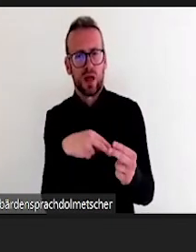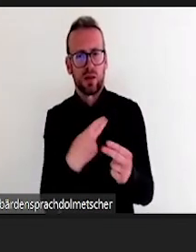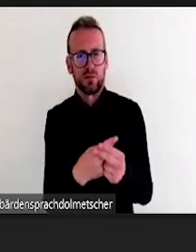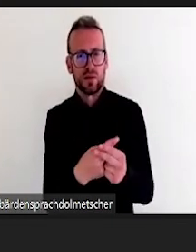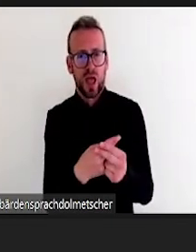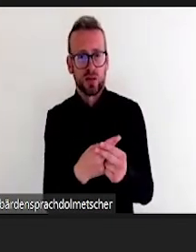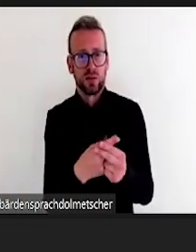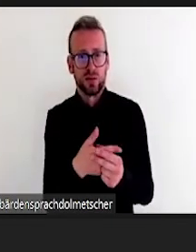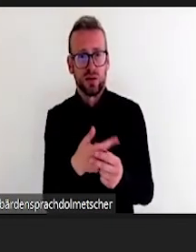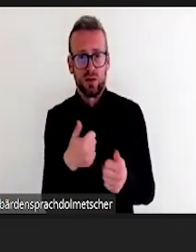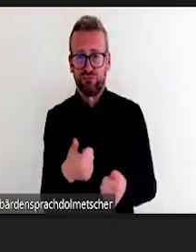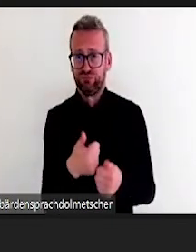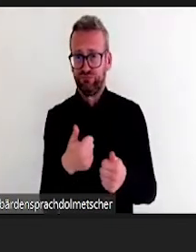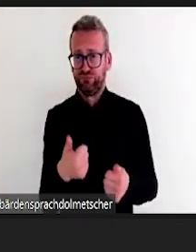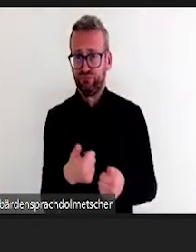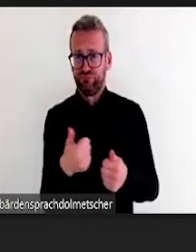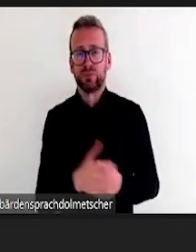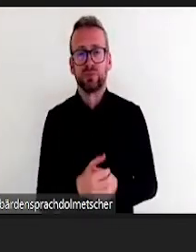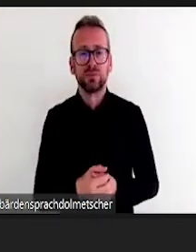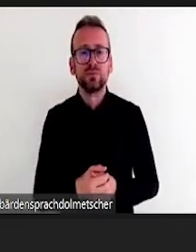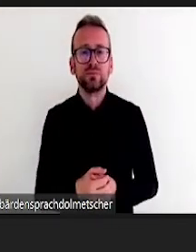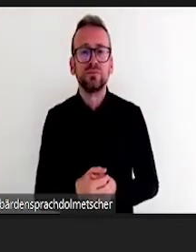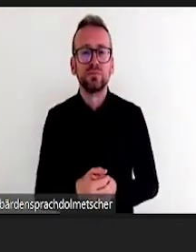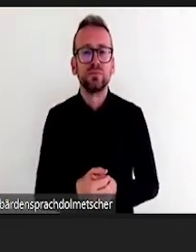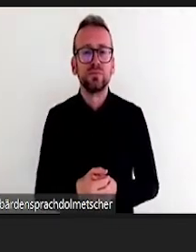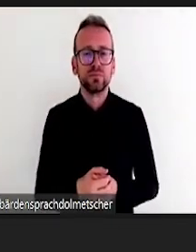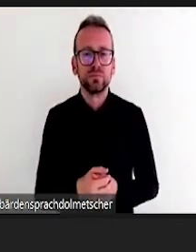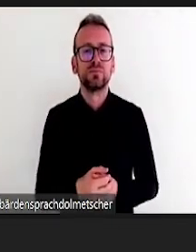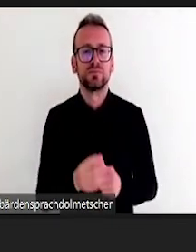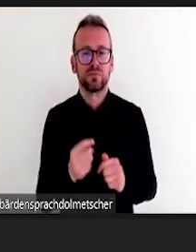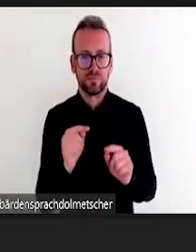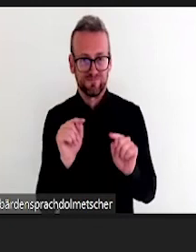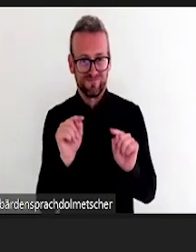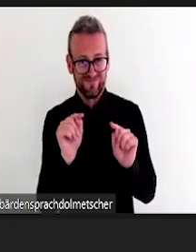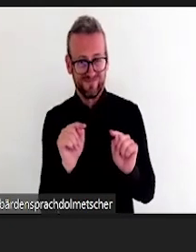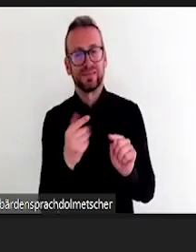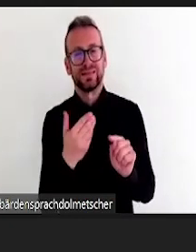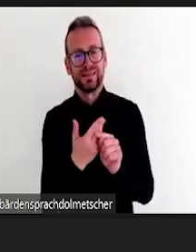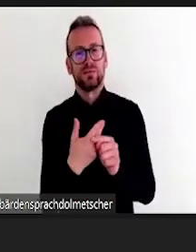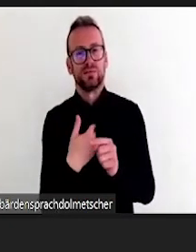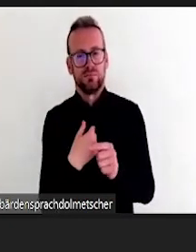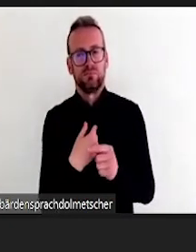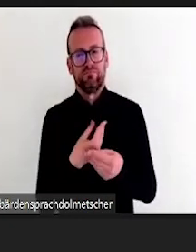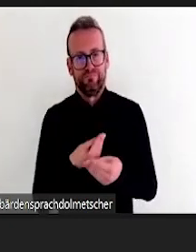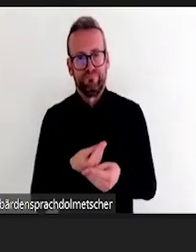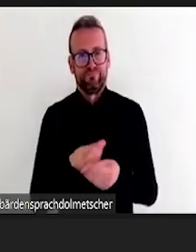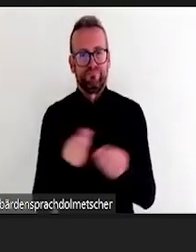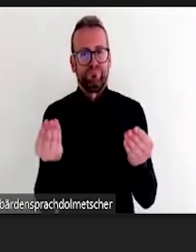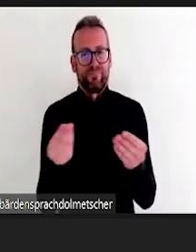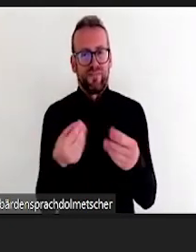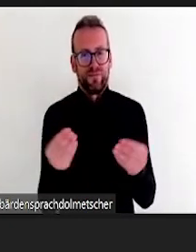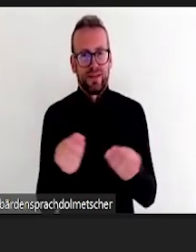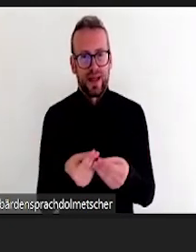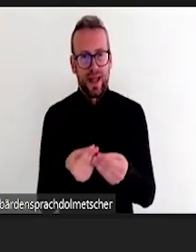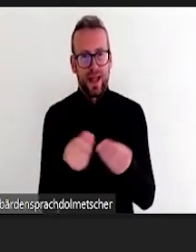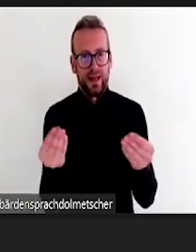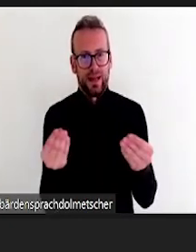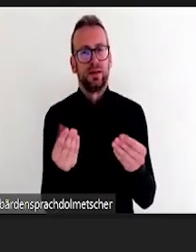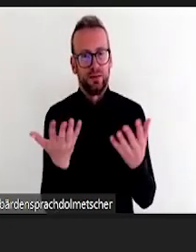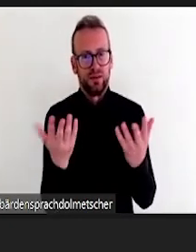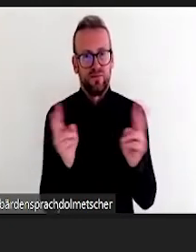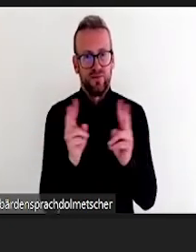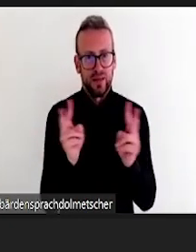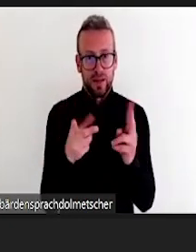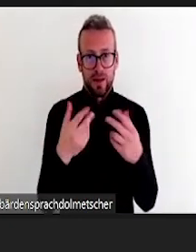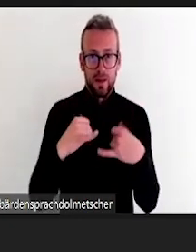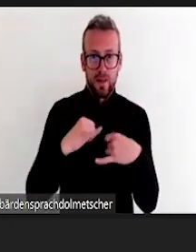Der darf auch gerne ein anderes Tool wählen, aber ich stelle es zumindest vor, gebe ein bisschen Anleitung und gebe den Studierenden die Chance, das damit